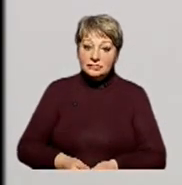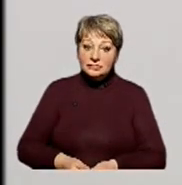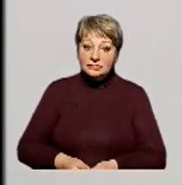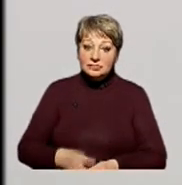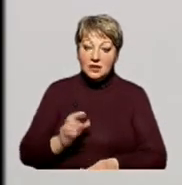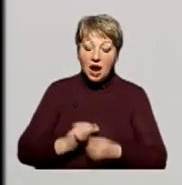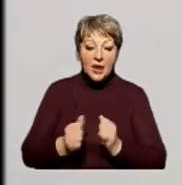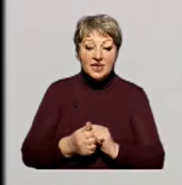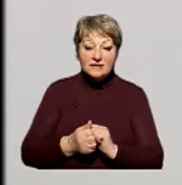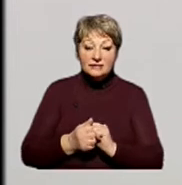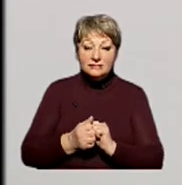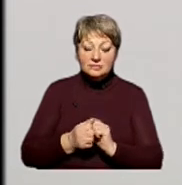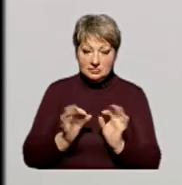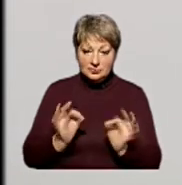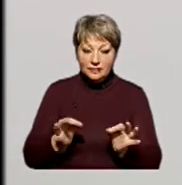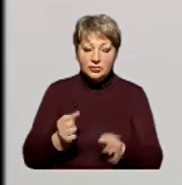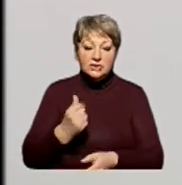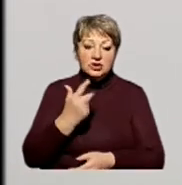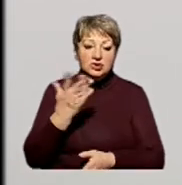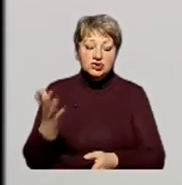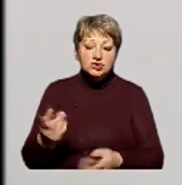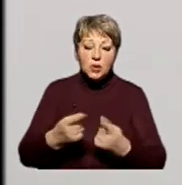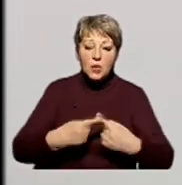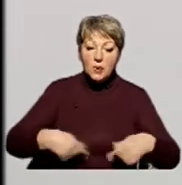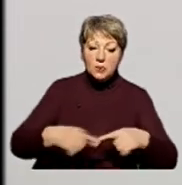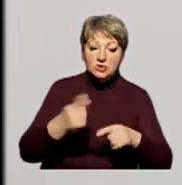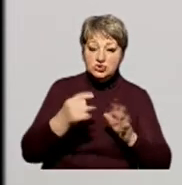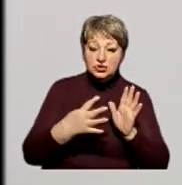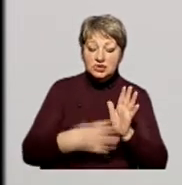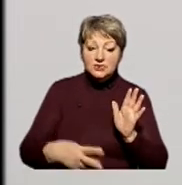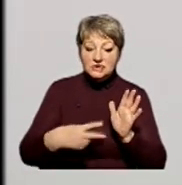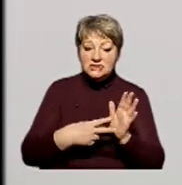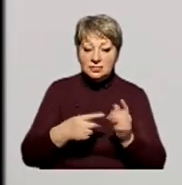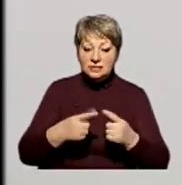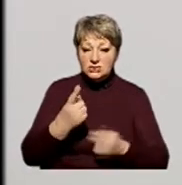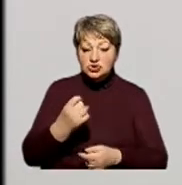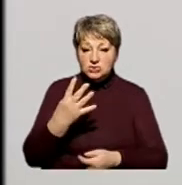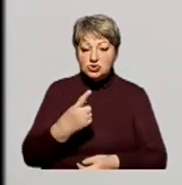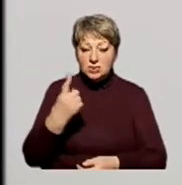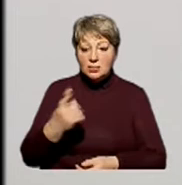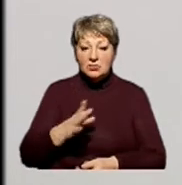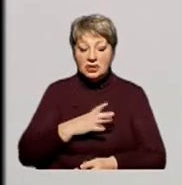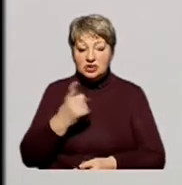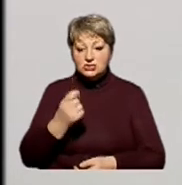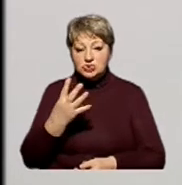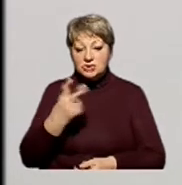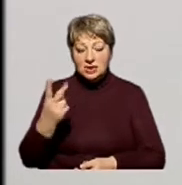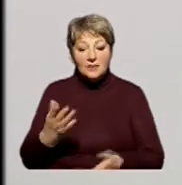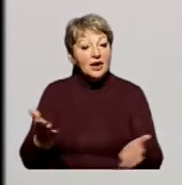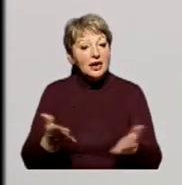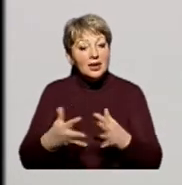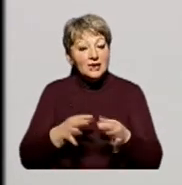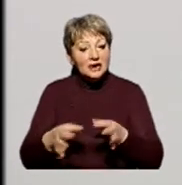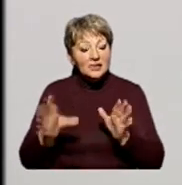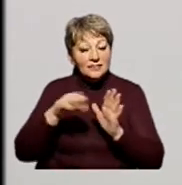Кань. Правильно. Скільки виборчих дільниць на 197-му виборчому окрузі? 141, було 142. Яке